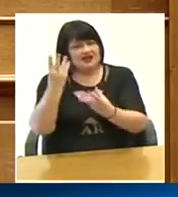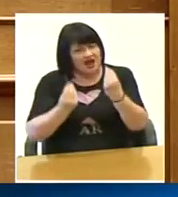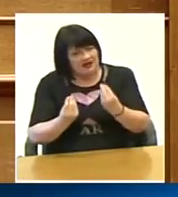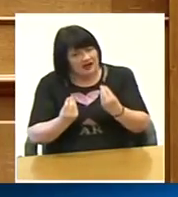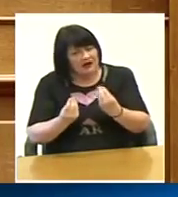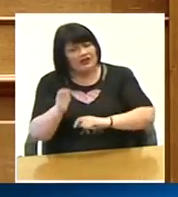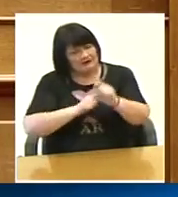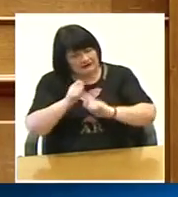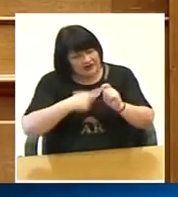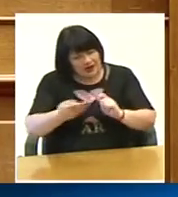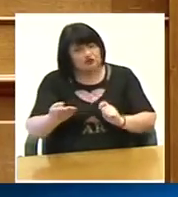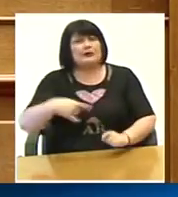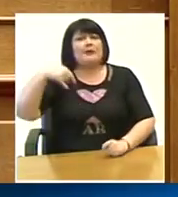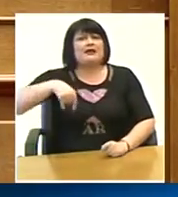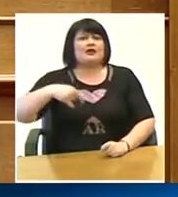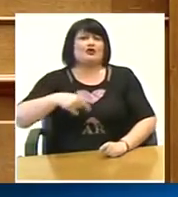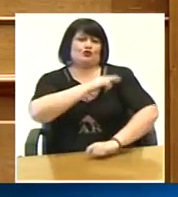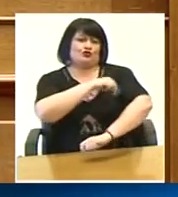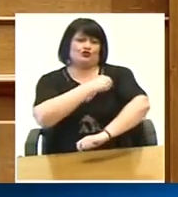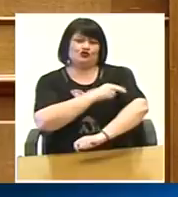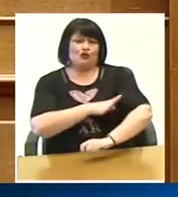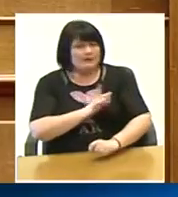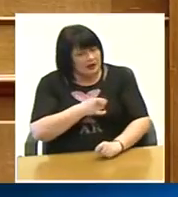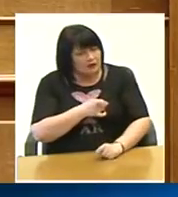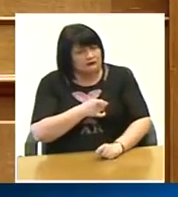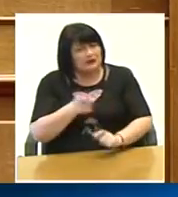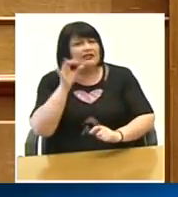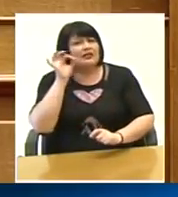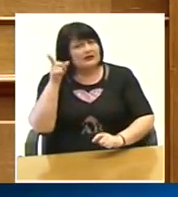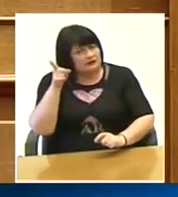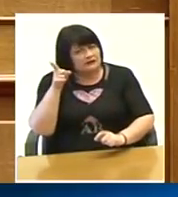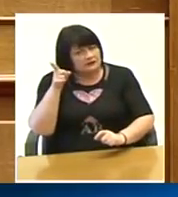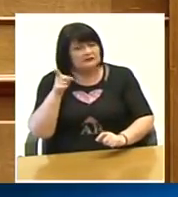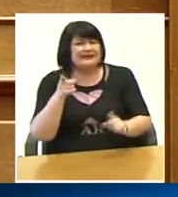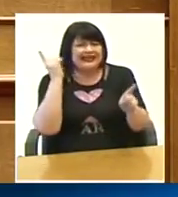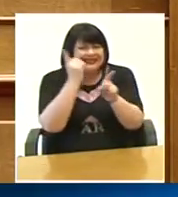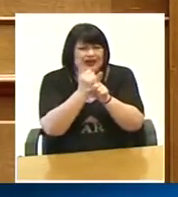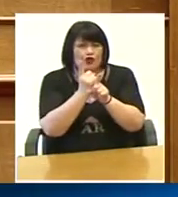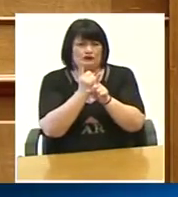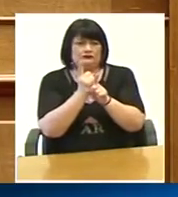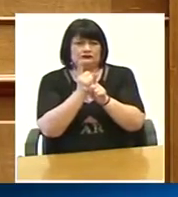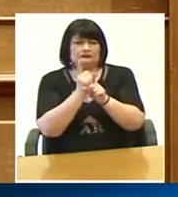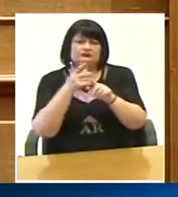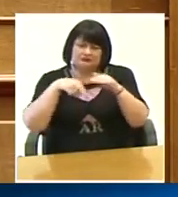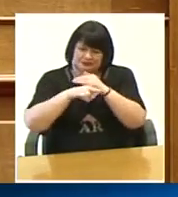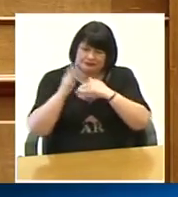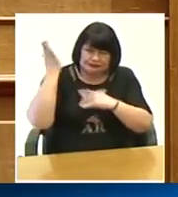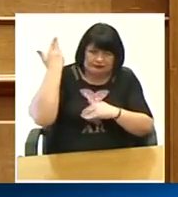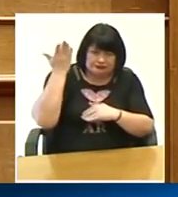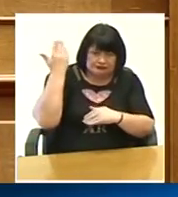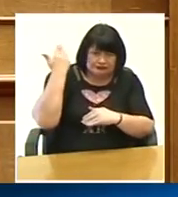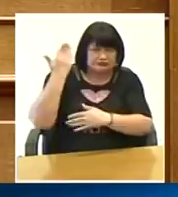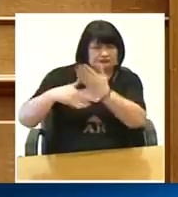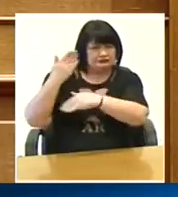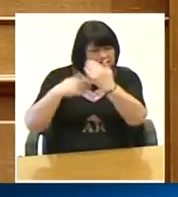στο Νοσοκομείο Παπαγεωργίου που έχει πετσκάν από παλιότερα χρόνια, ούτως ώστε να